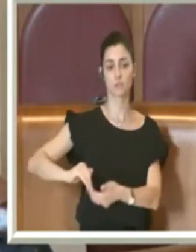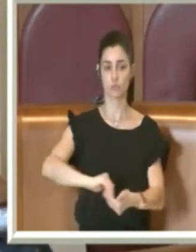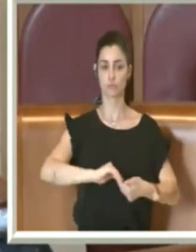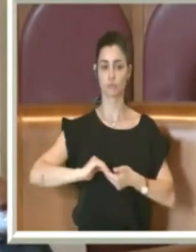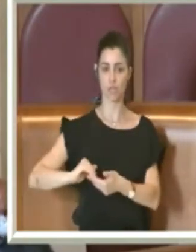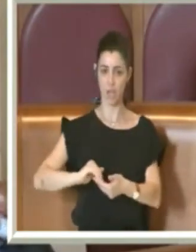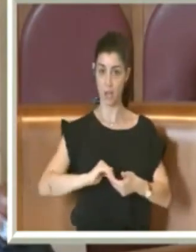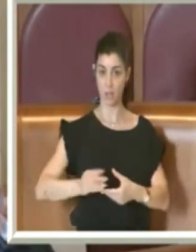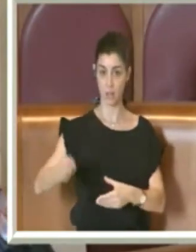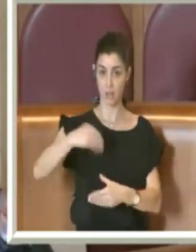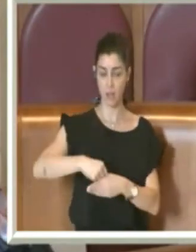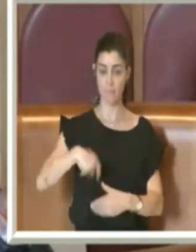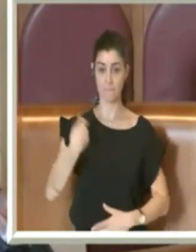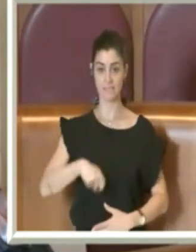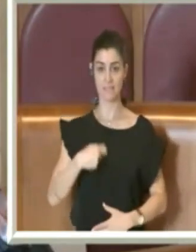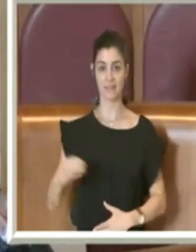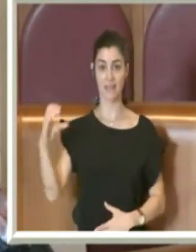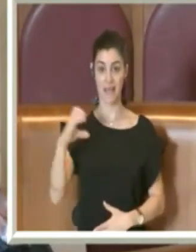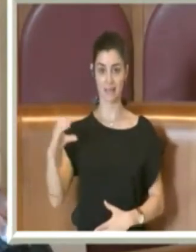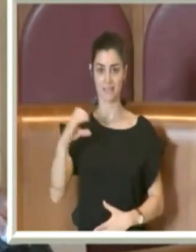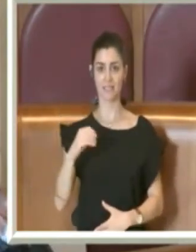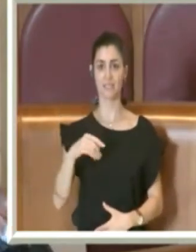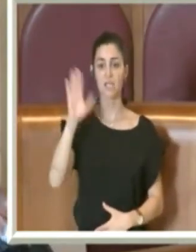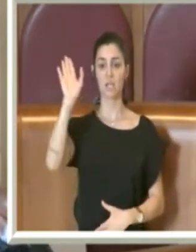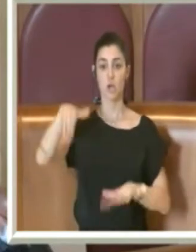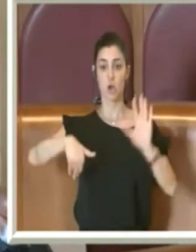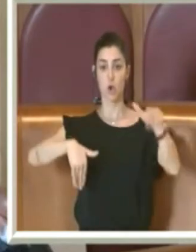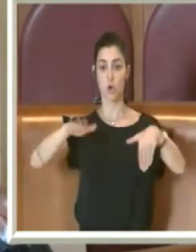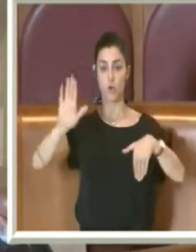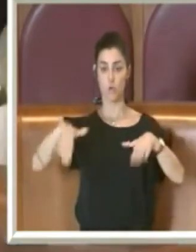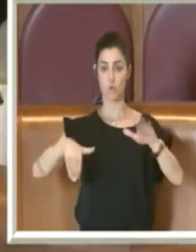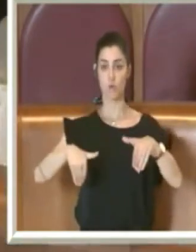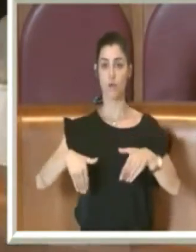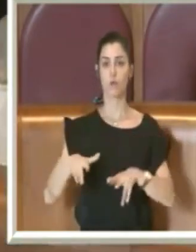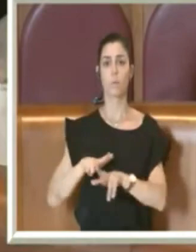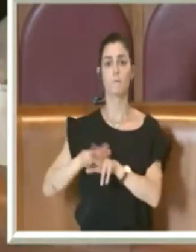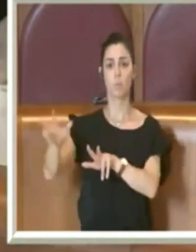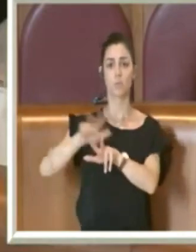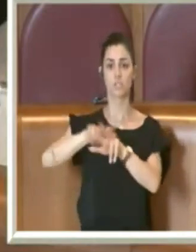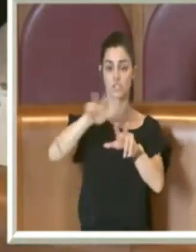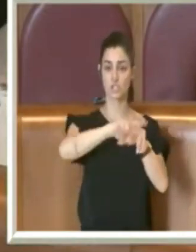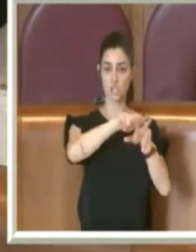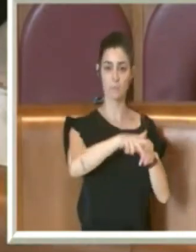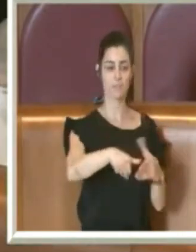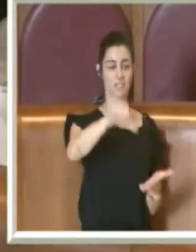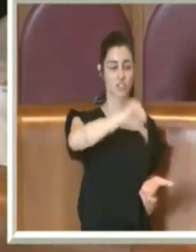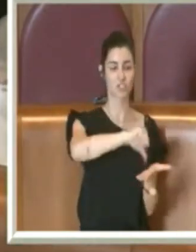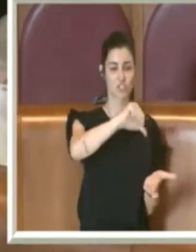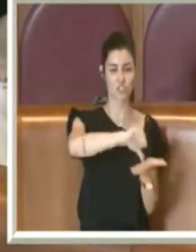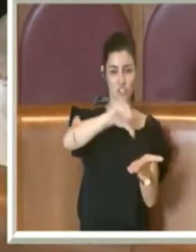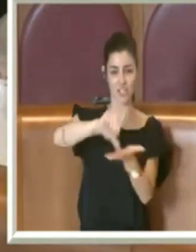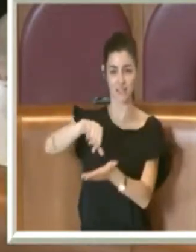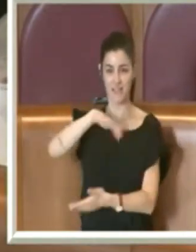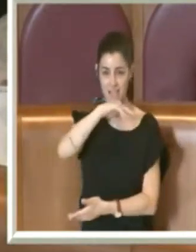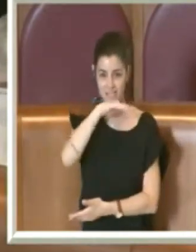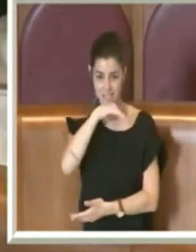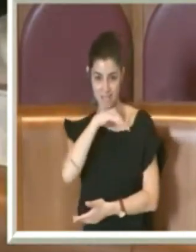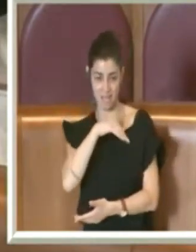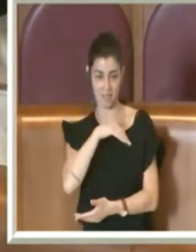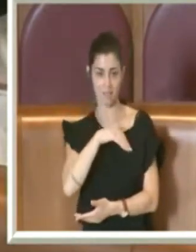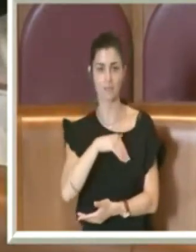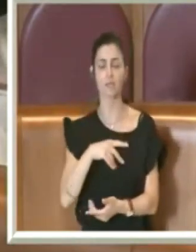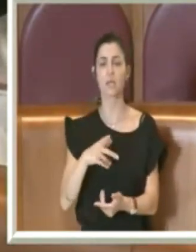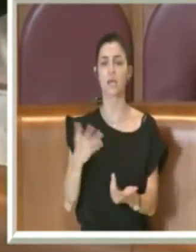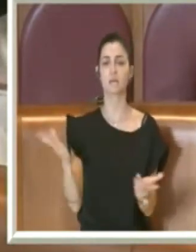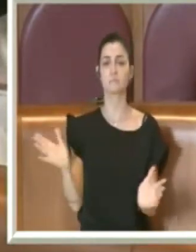la Presidente Gatini ha convocato i municipi, i centri anziani nella persona dei coordinatori e si è